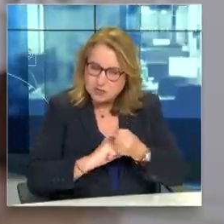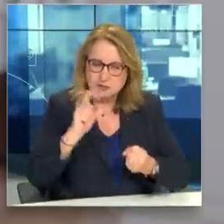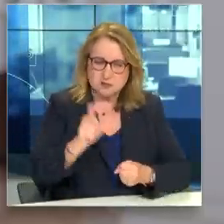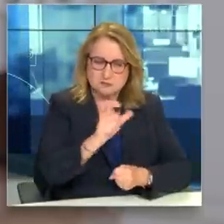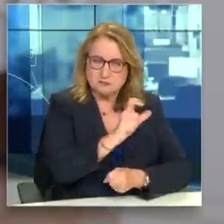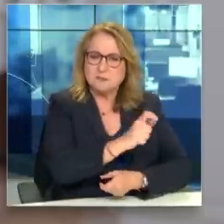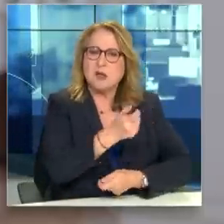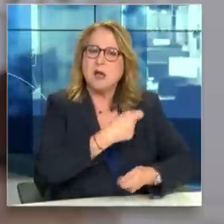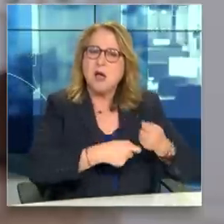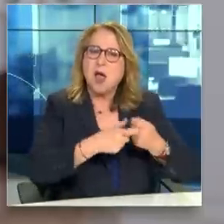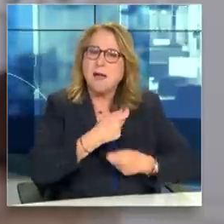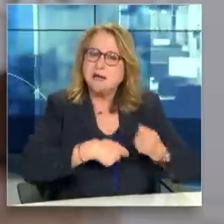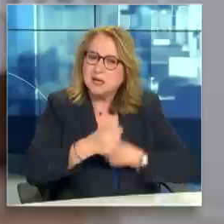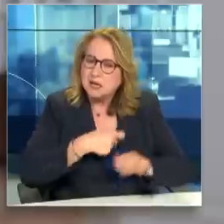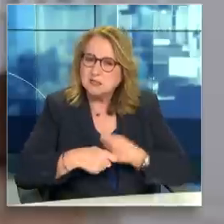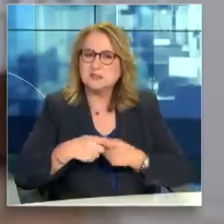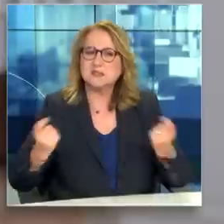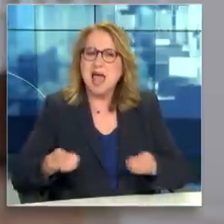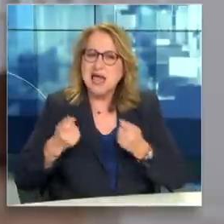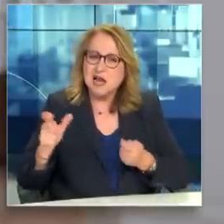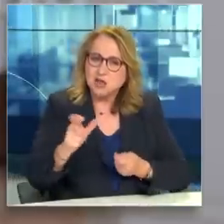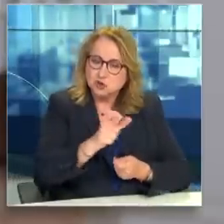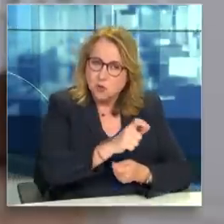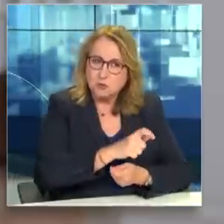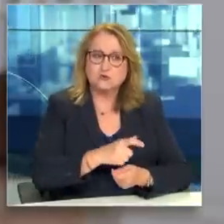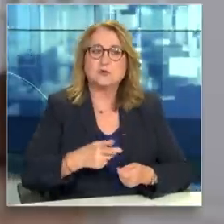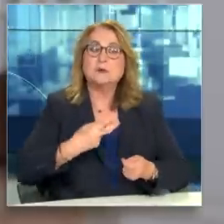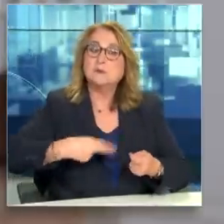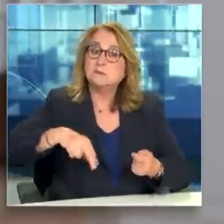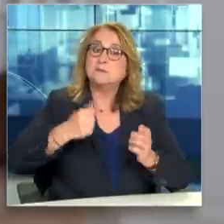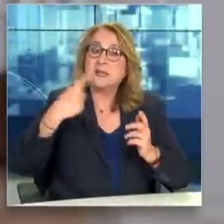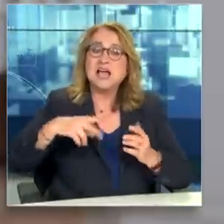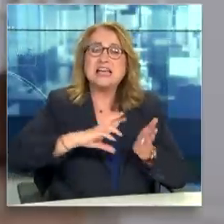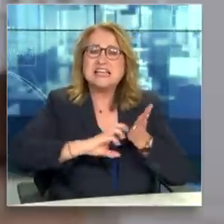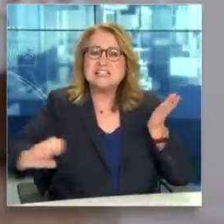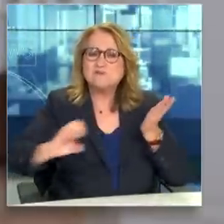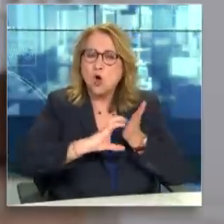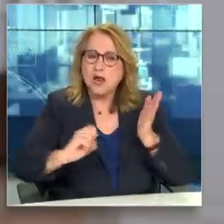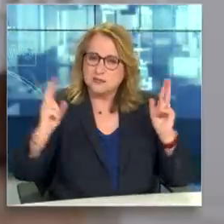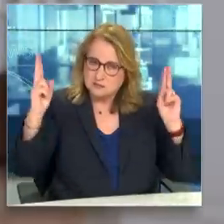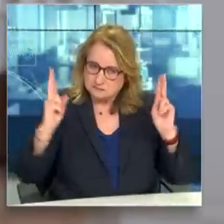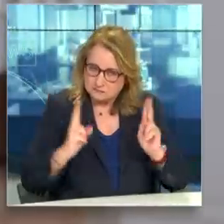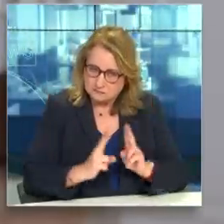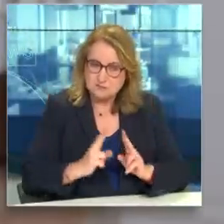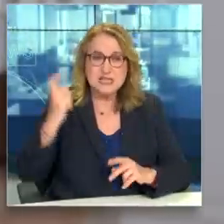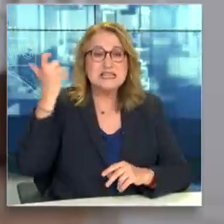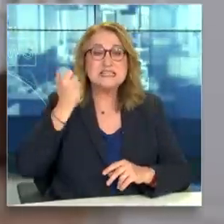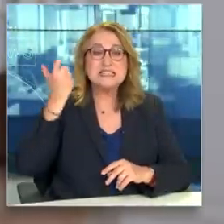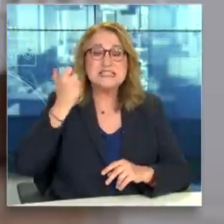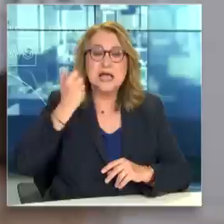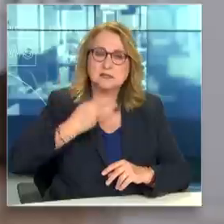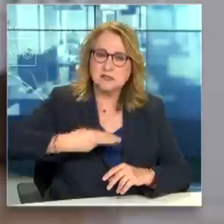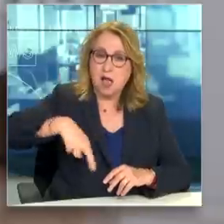50 φόρους και εισφορές. Αυξάνοντας για πρώτη φορά ύστερα από 12 χρόνια τις συντάξεις. Και